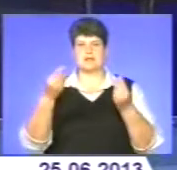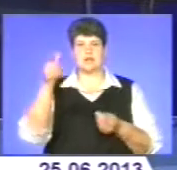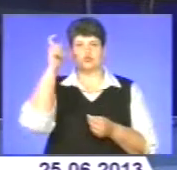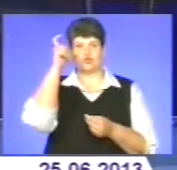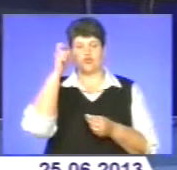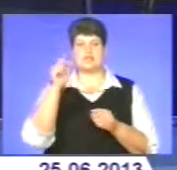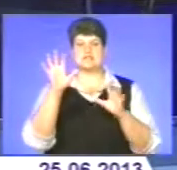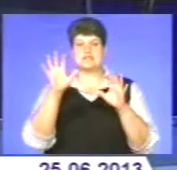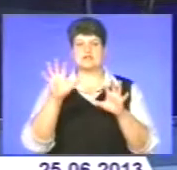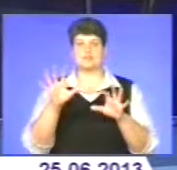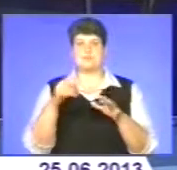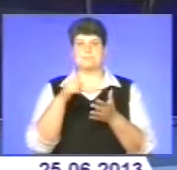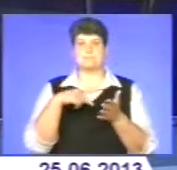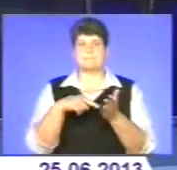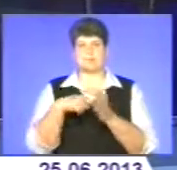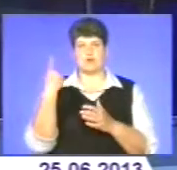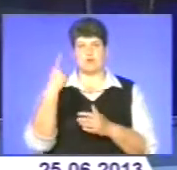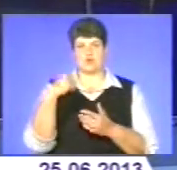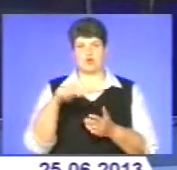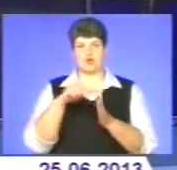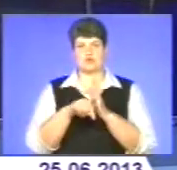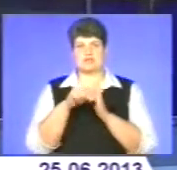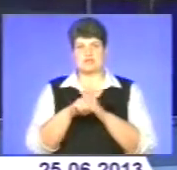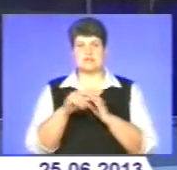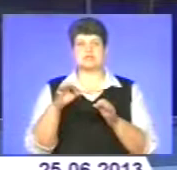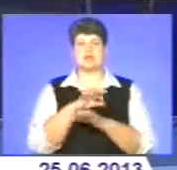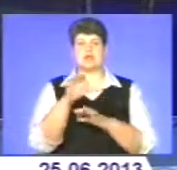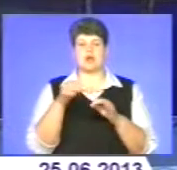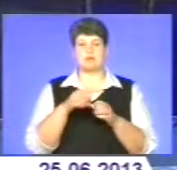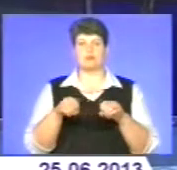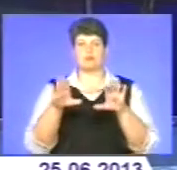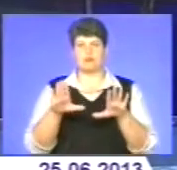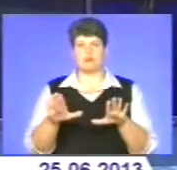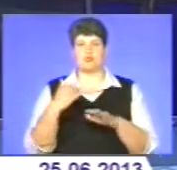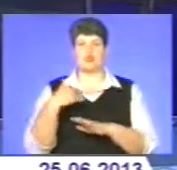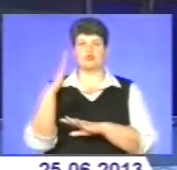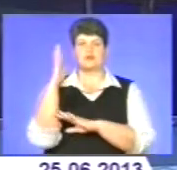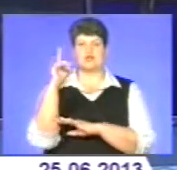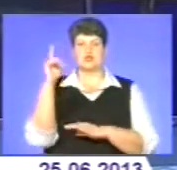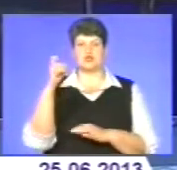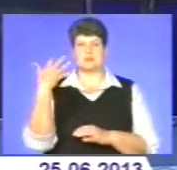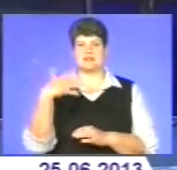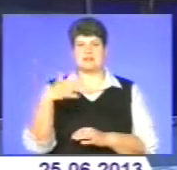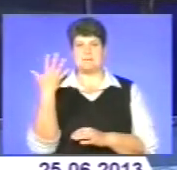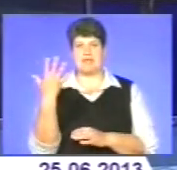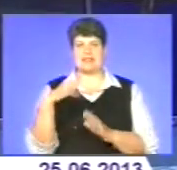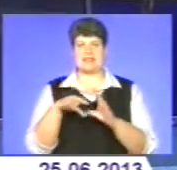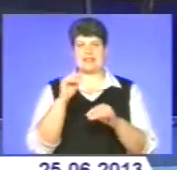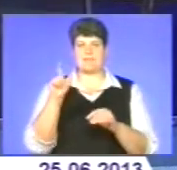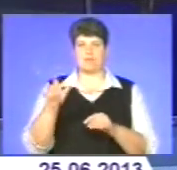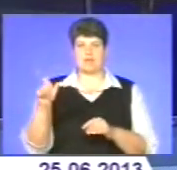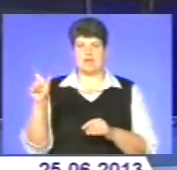статусу міста обласного значення. За проєкт постанови проголосували лише 155 депутатів, кому